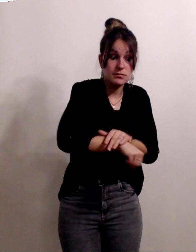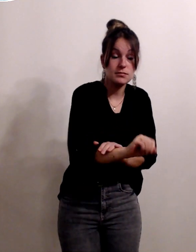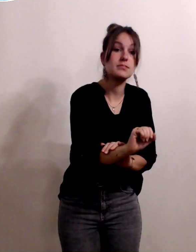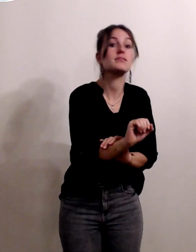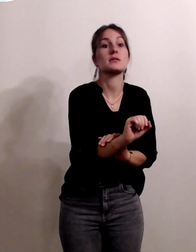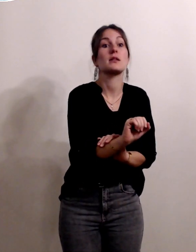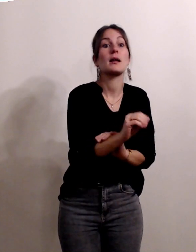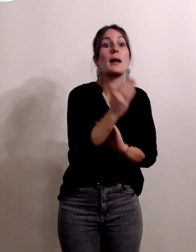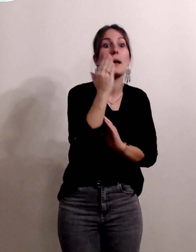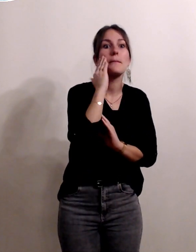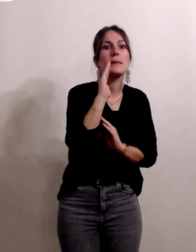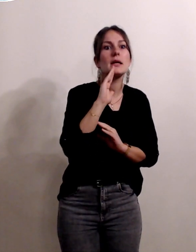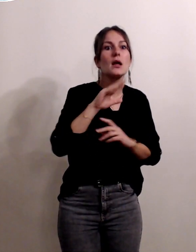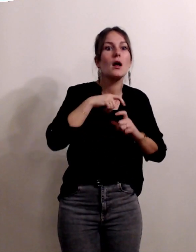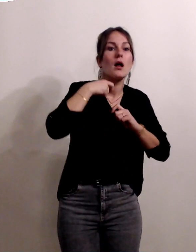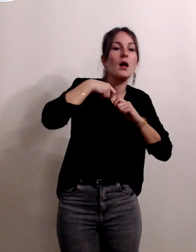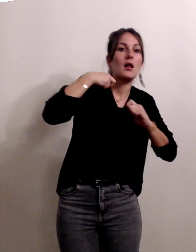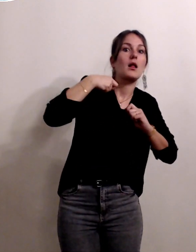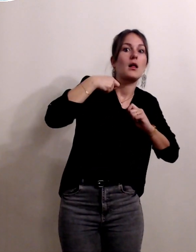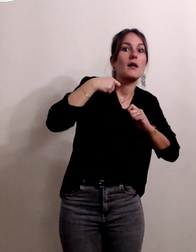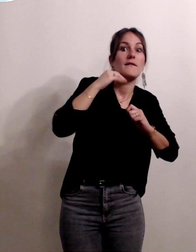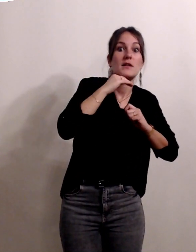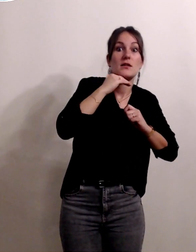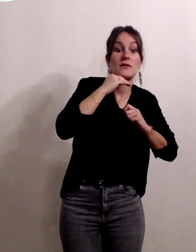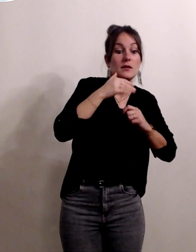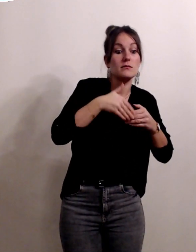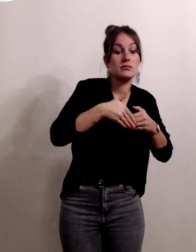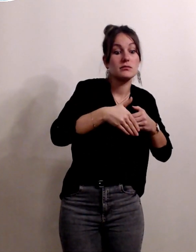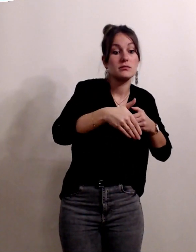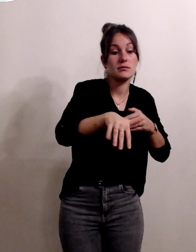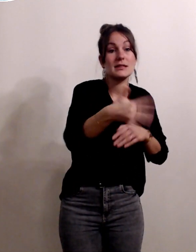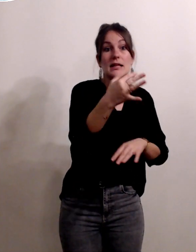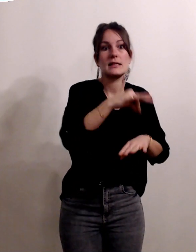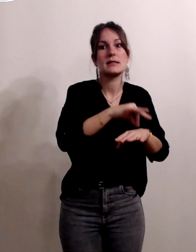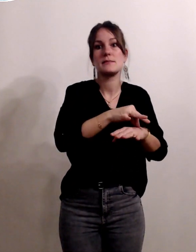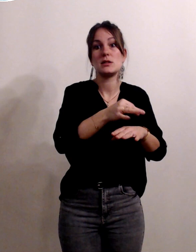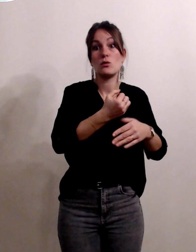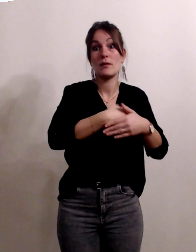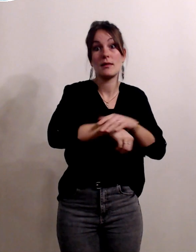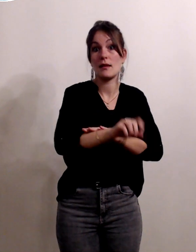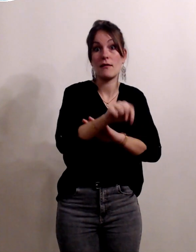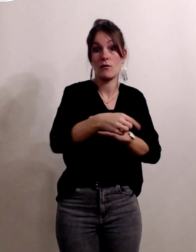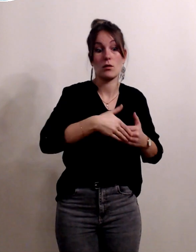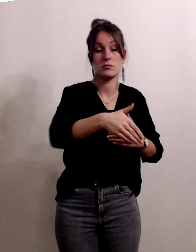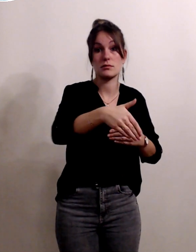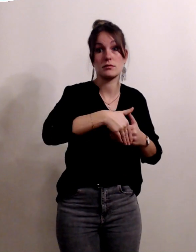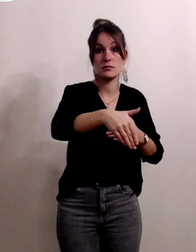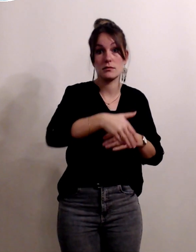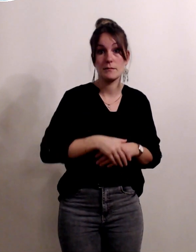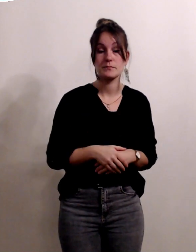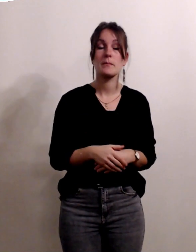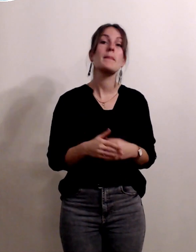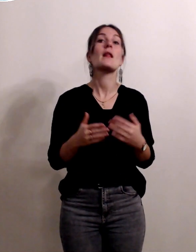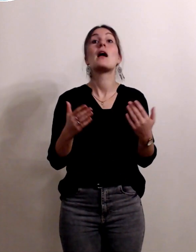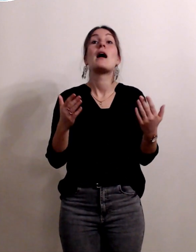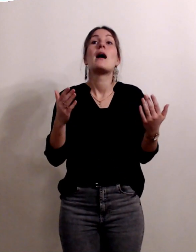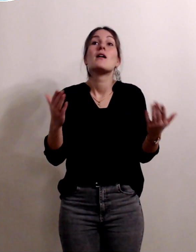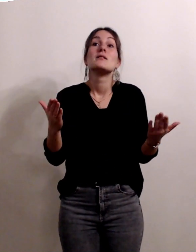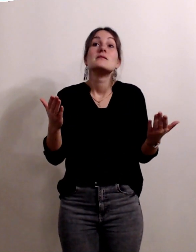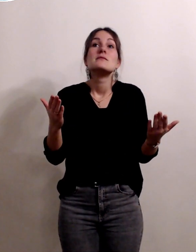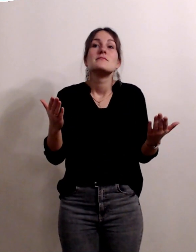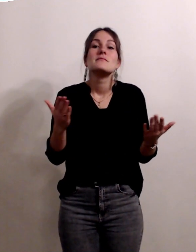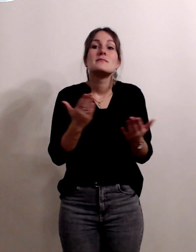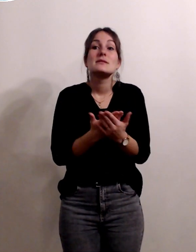minutes après le début de l'accident or ça c'est incompatible avec un transfert donc à moins